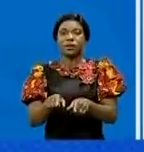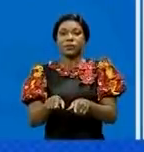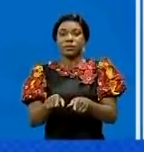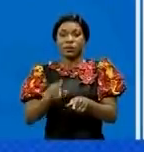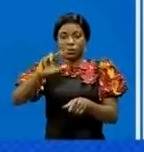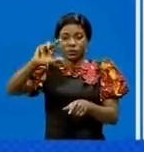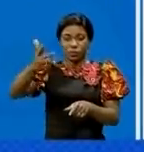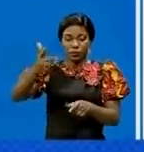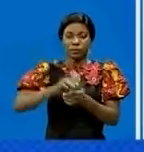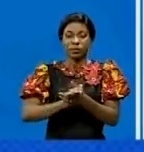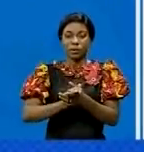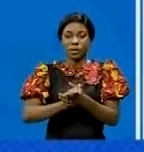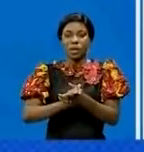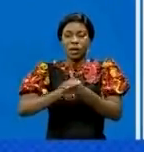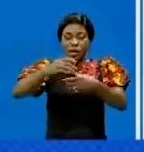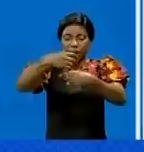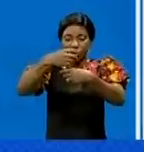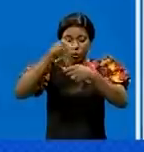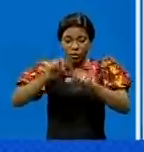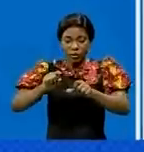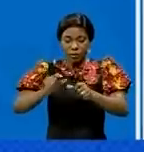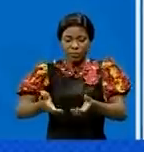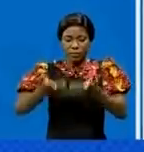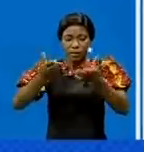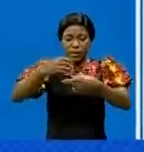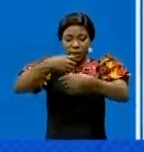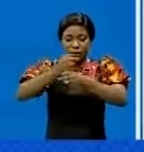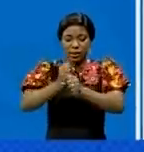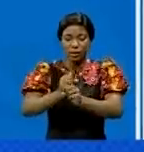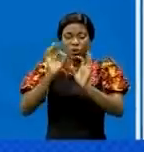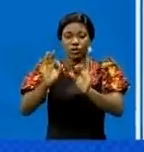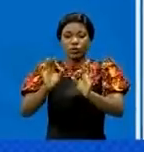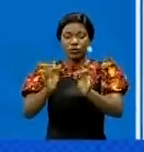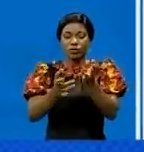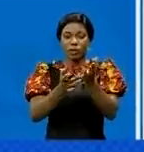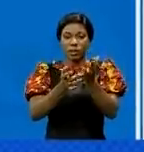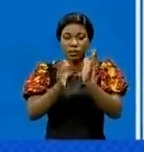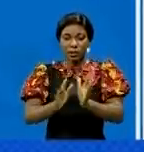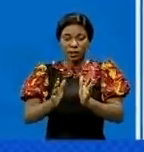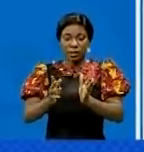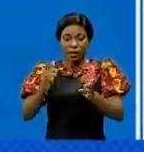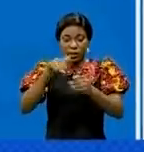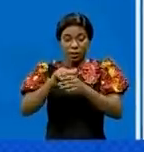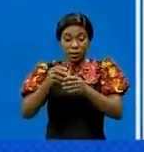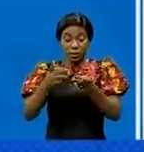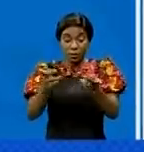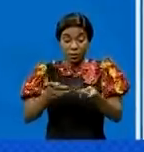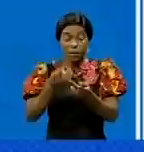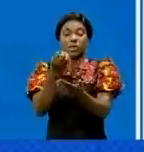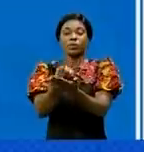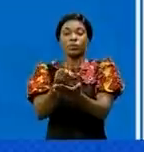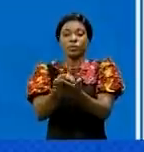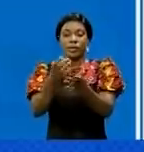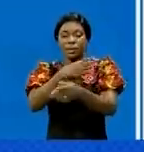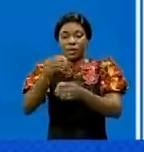3. Susciter la création de nouvelles industries dans les secteurs jugés stratégiques du point de vue économique et